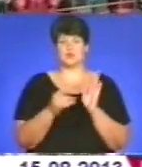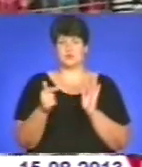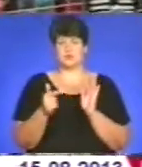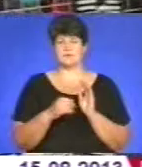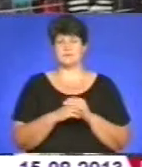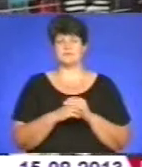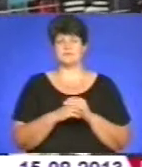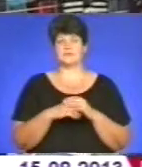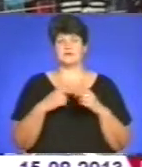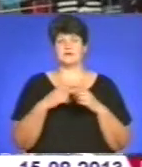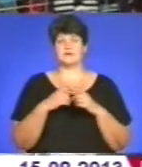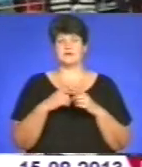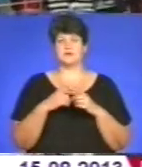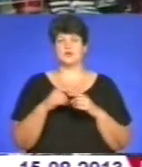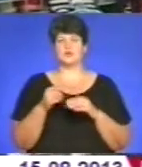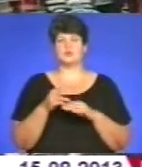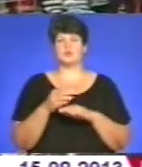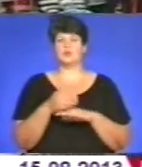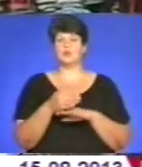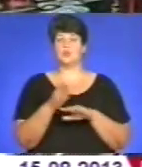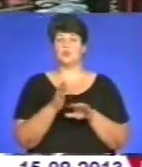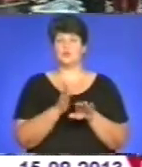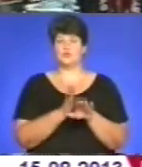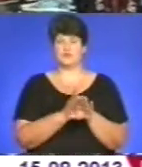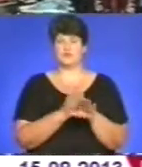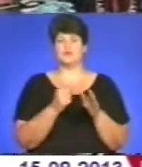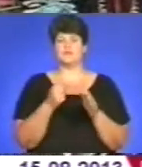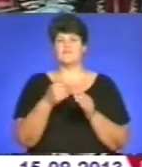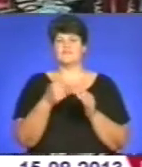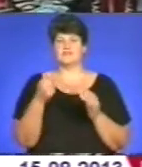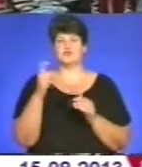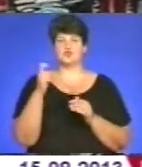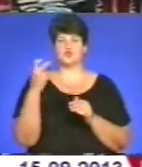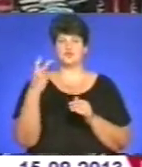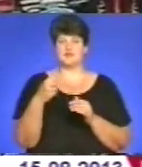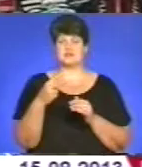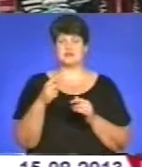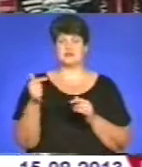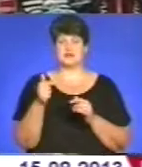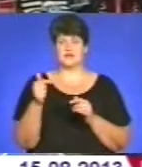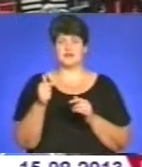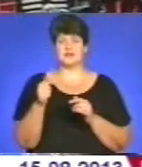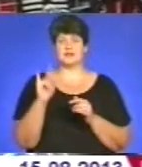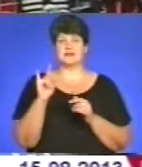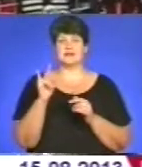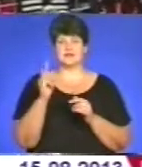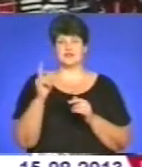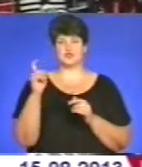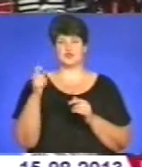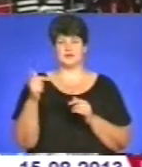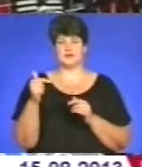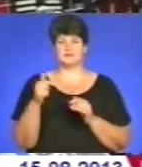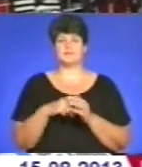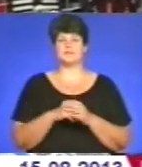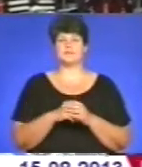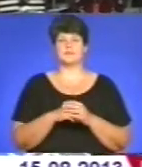Тут дуть нас туфельки від 120 гривень, школа дитячі – по 100 гривень. Тепер